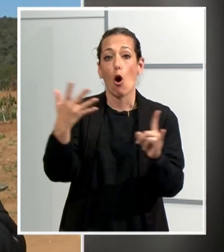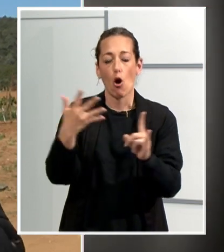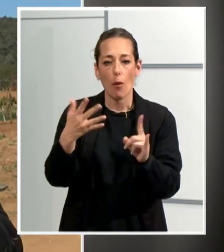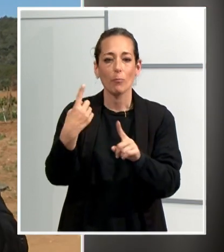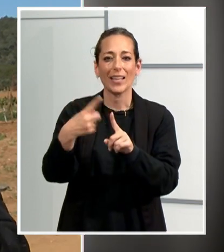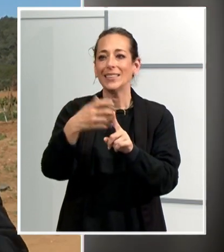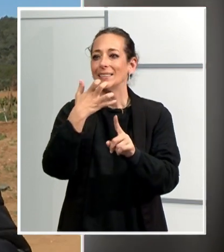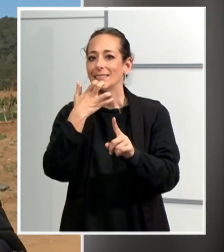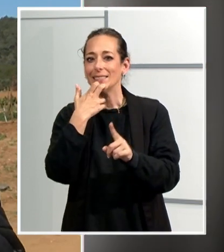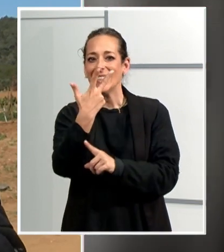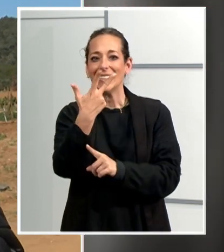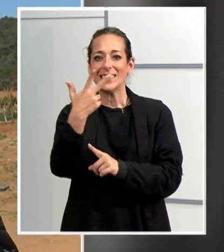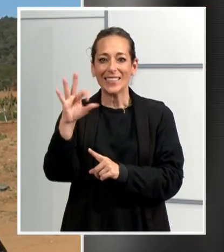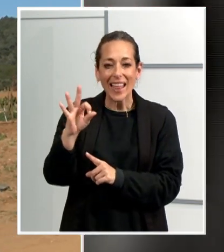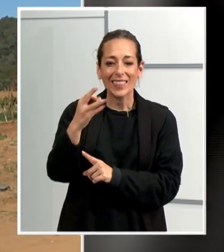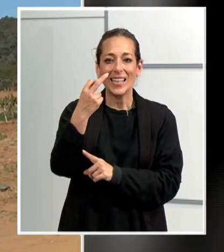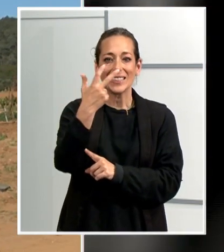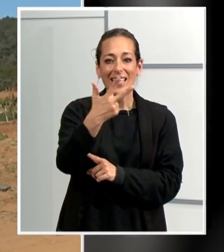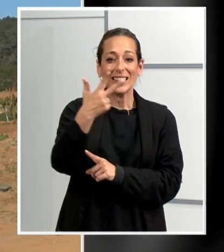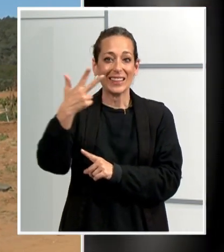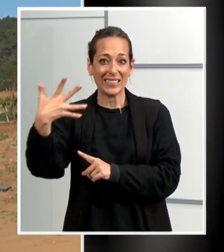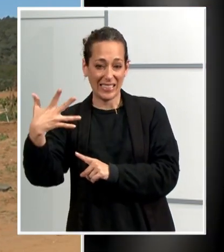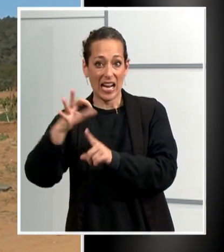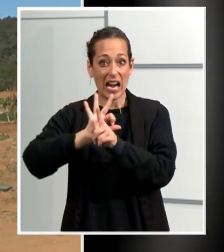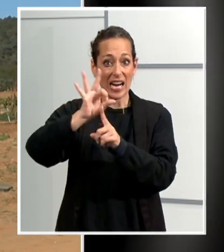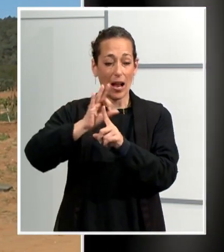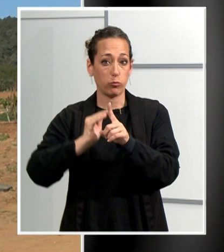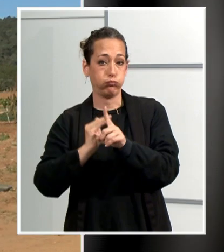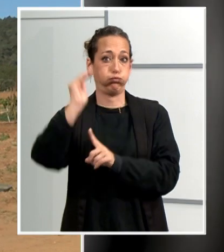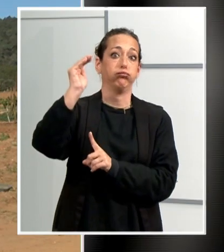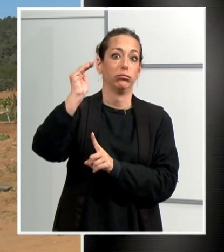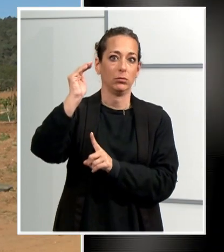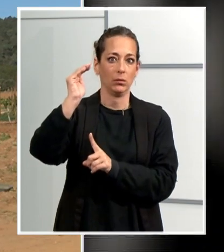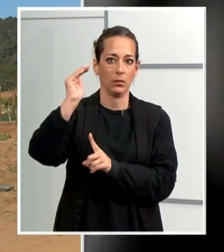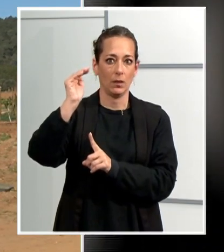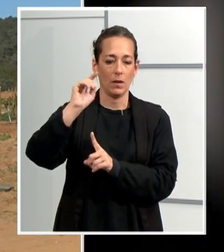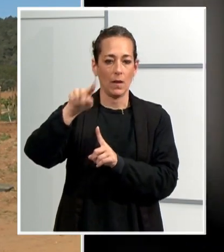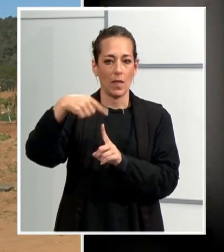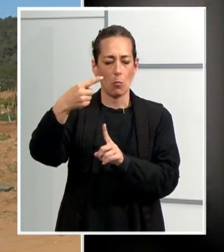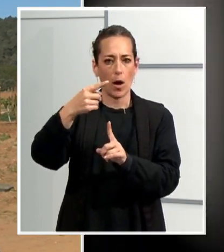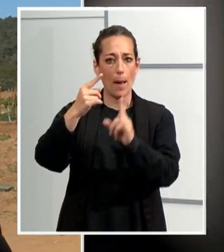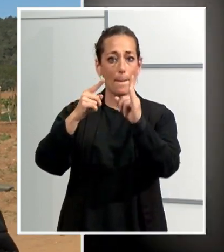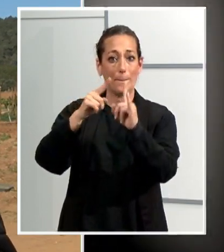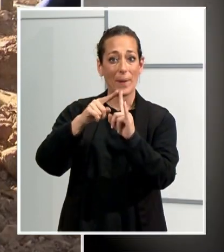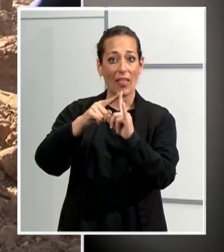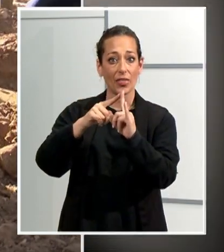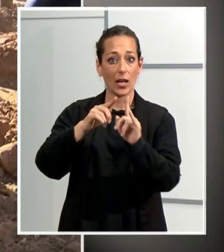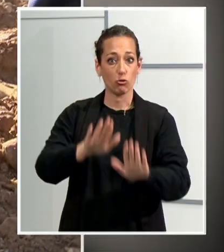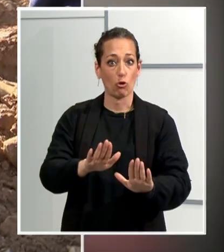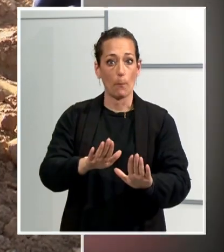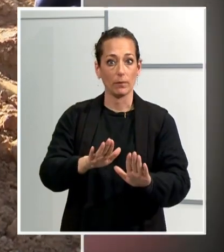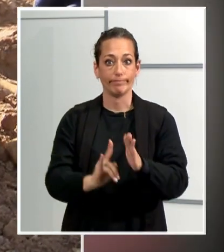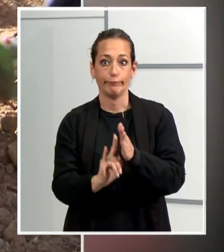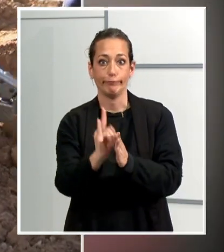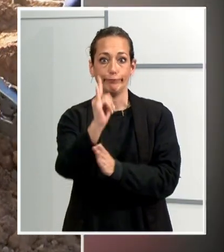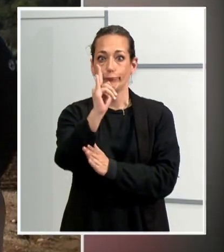de 30-35 graus en èpoques de maduració fa que la planta es paralitzi i no pugui continuar. La finca